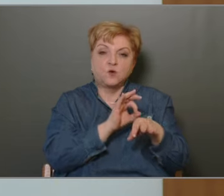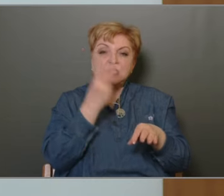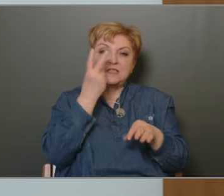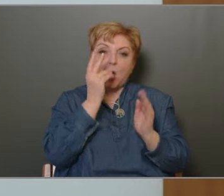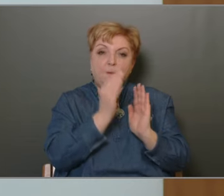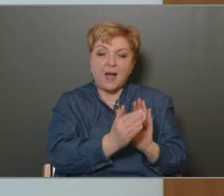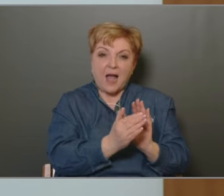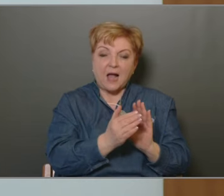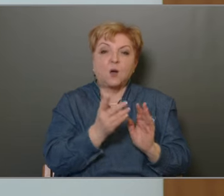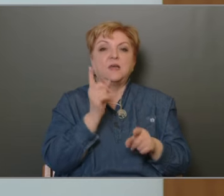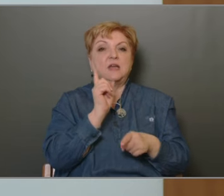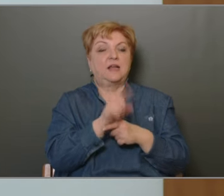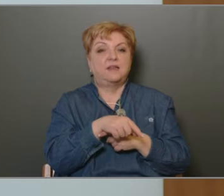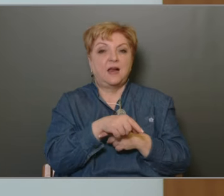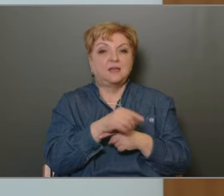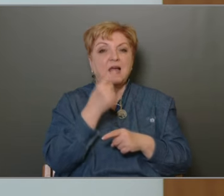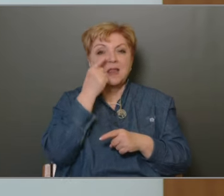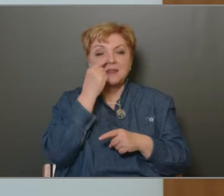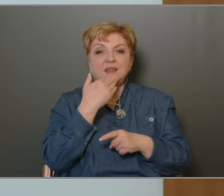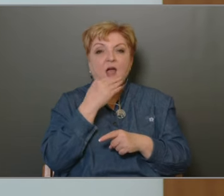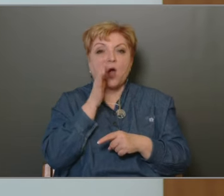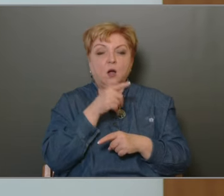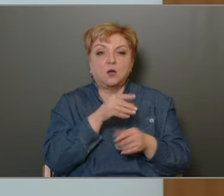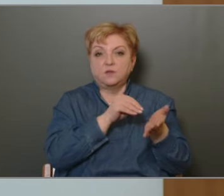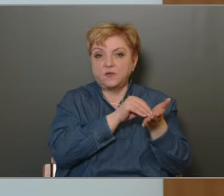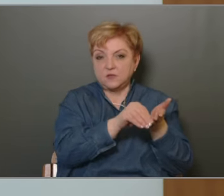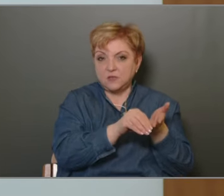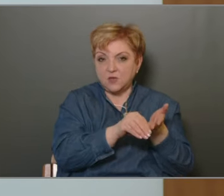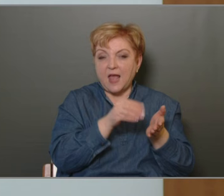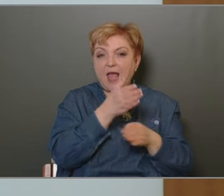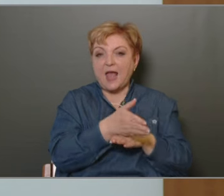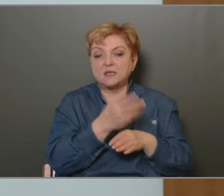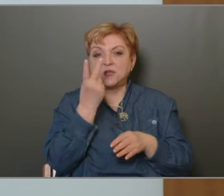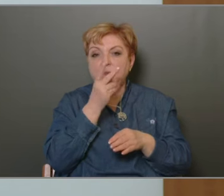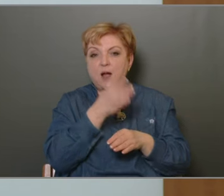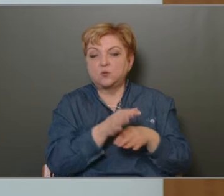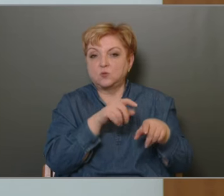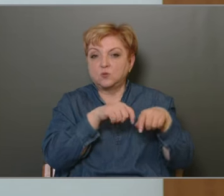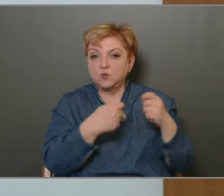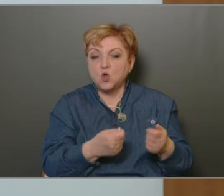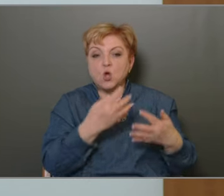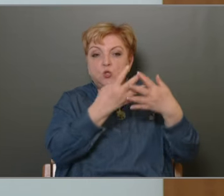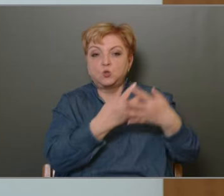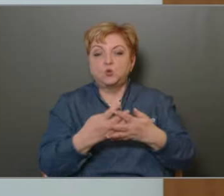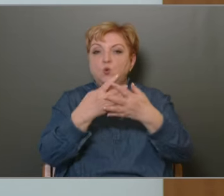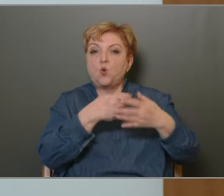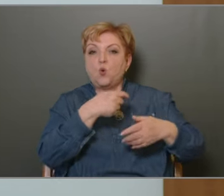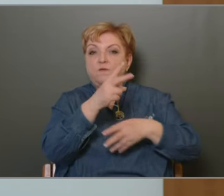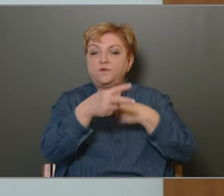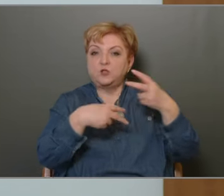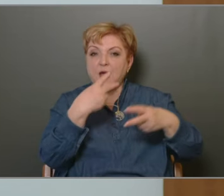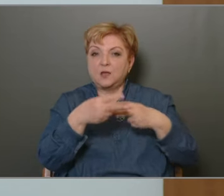szakmák, amelyek rendelkeznek neokfinanszírozással. Az ezekhez a szakmákhoz kötődő szűrővizsgálatokat,